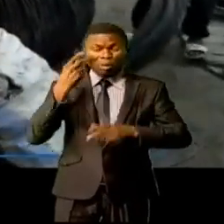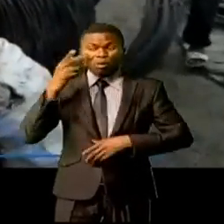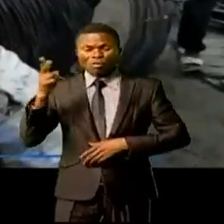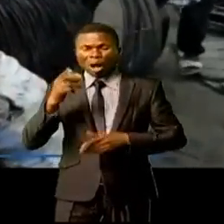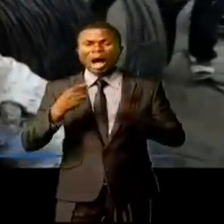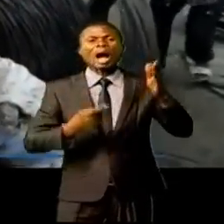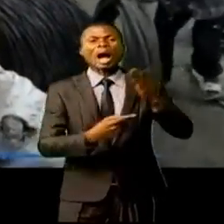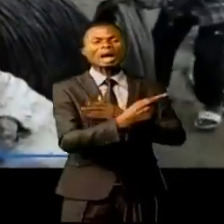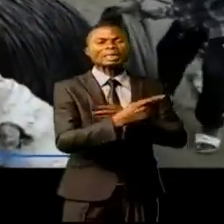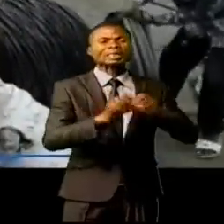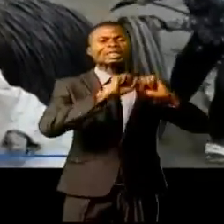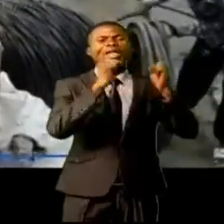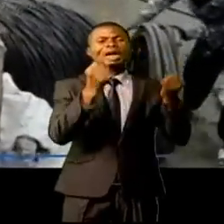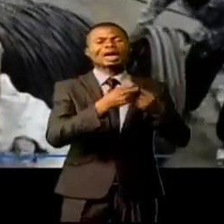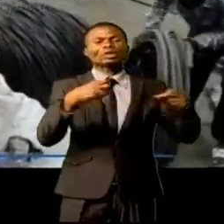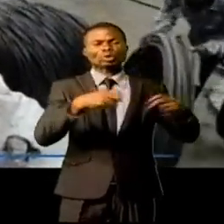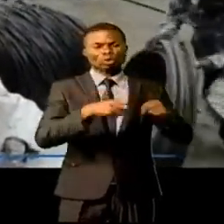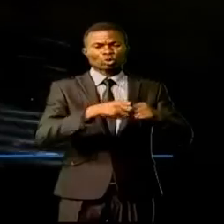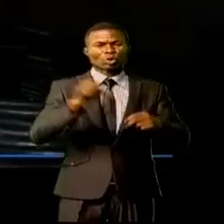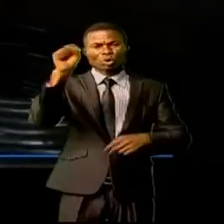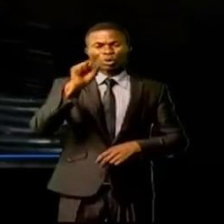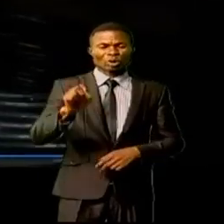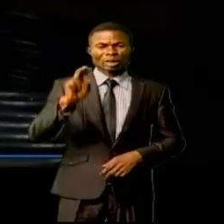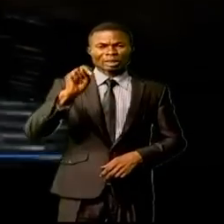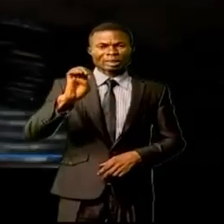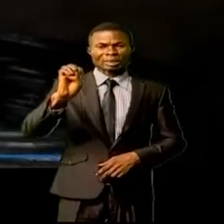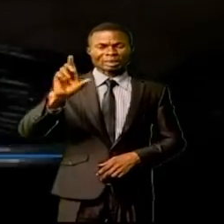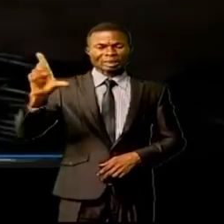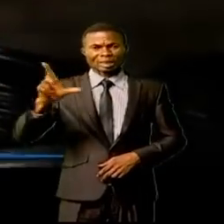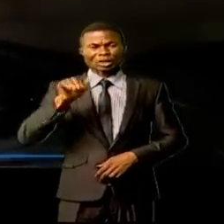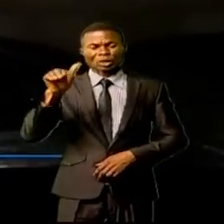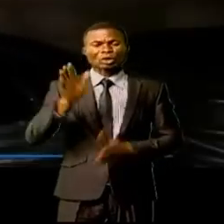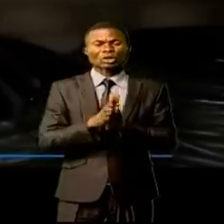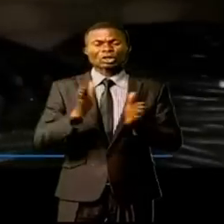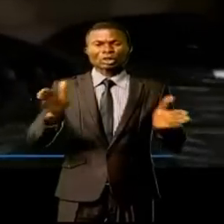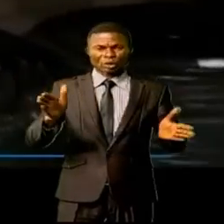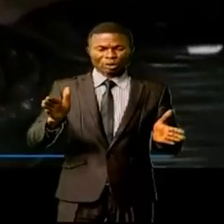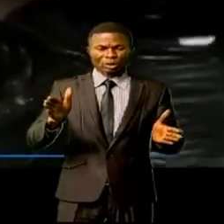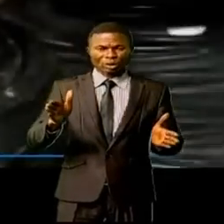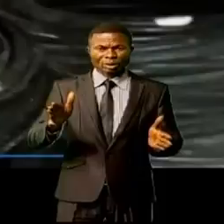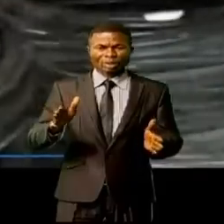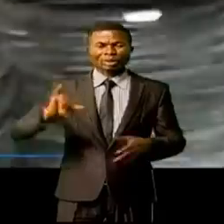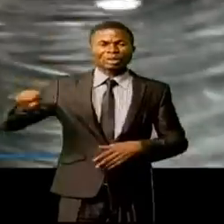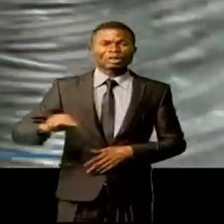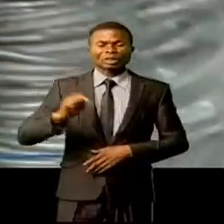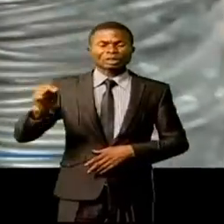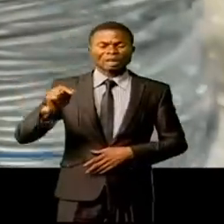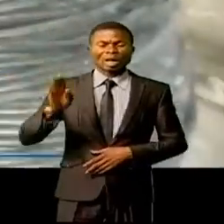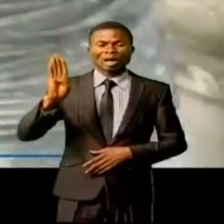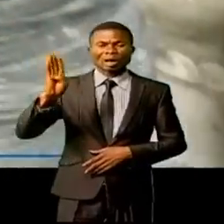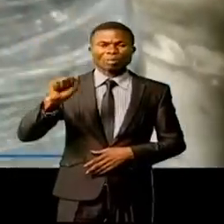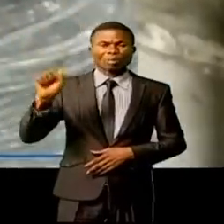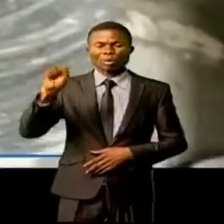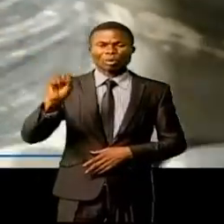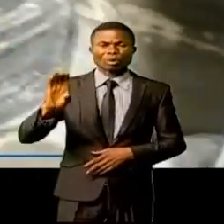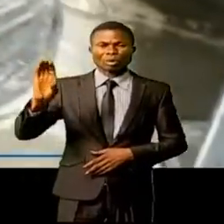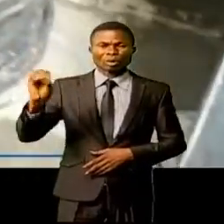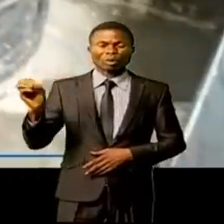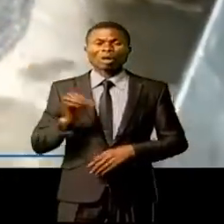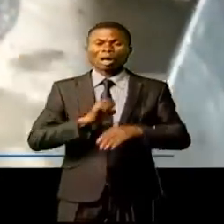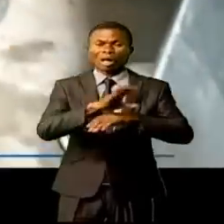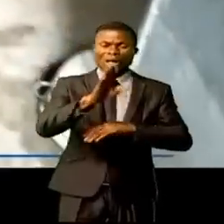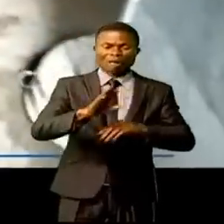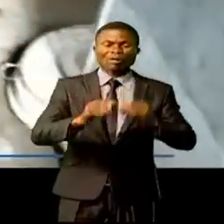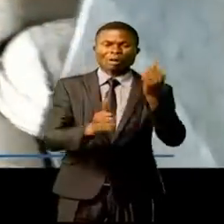Société nationale d'électricité SNEL SA à travers son directeur général Jean-Bosco Kayombo Kayan a aussitôt dépêché